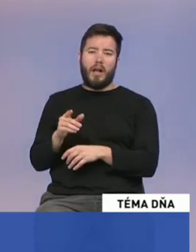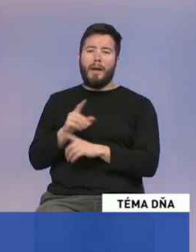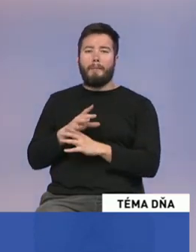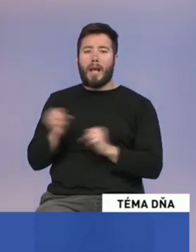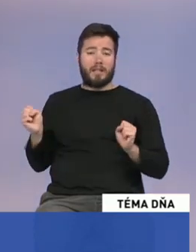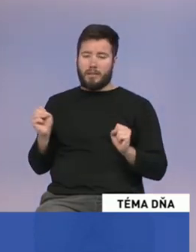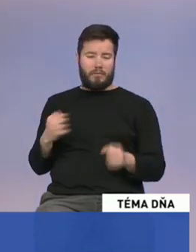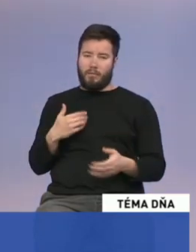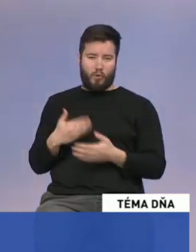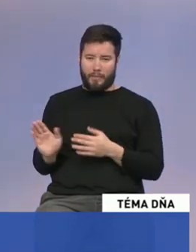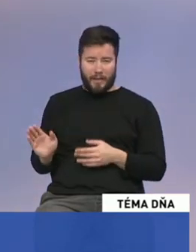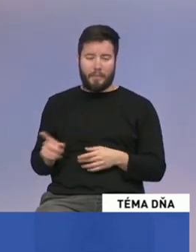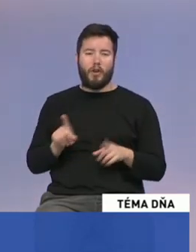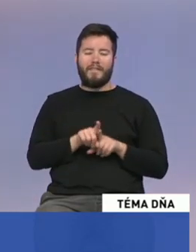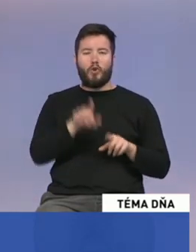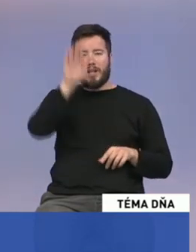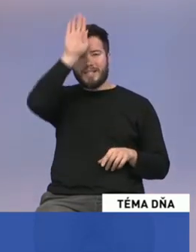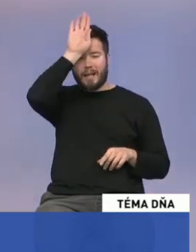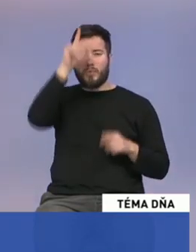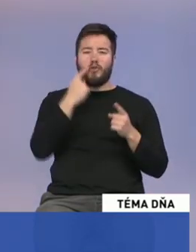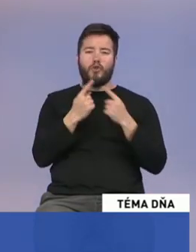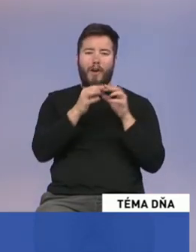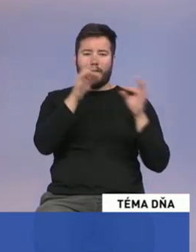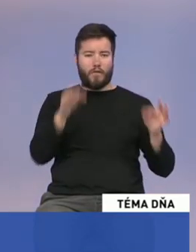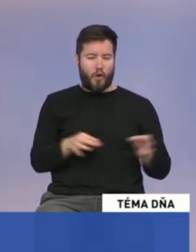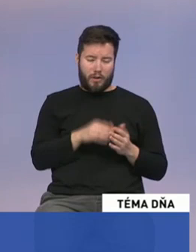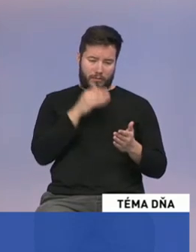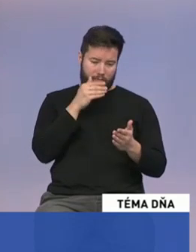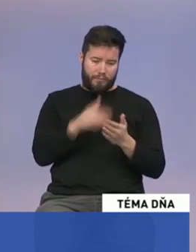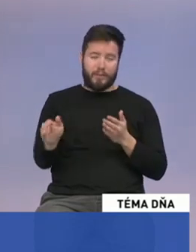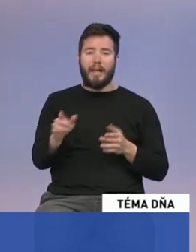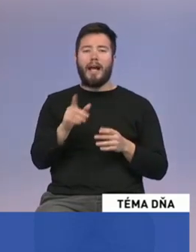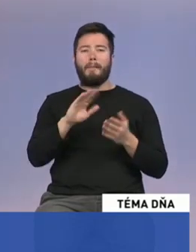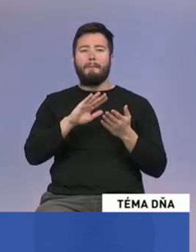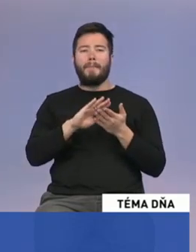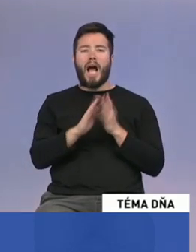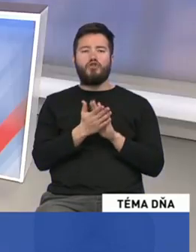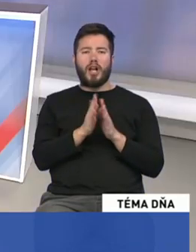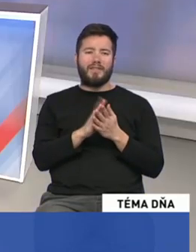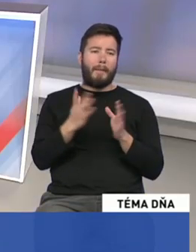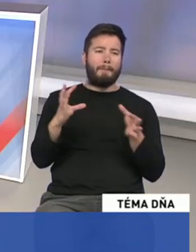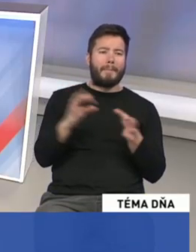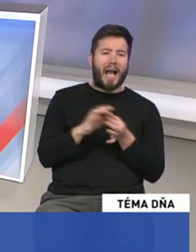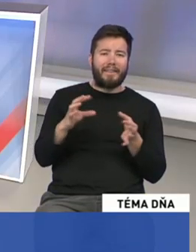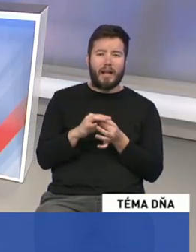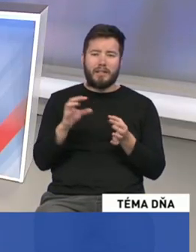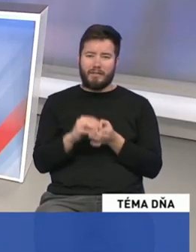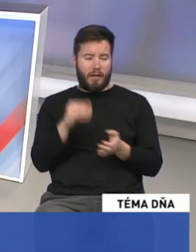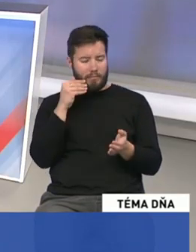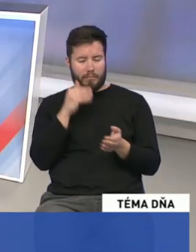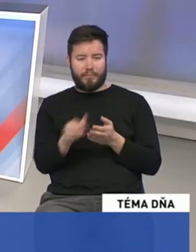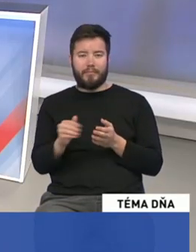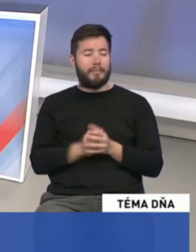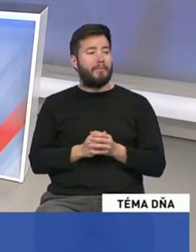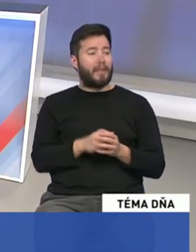alebo zásadným spôsobom odmietame akékoľvek mážorstvá alebo partnerstvá. A k dovolite, ktorú musím sa ich chcel dostať, pretože je to naozaj veľkou témou. Momentálne pred